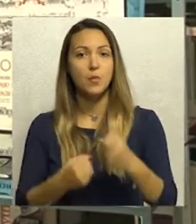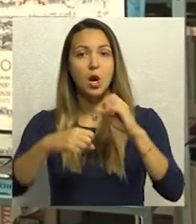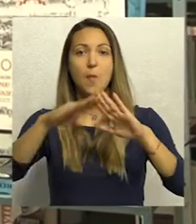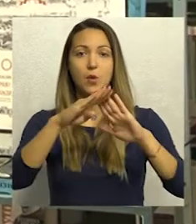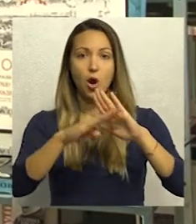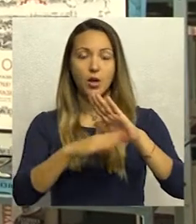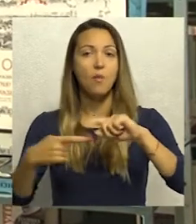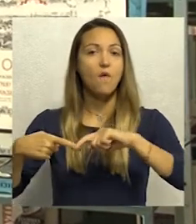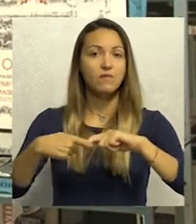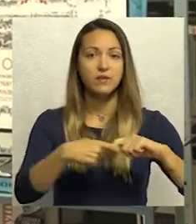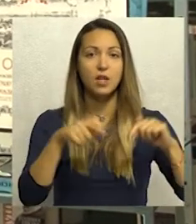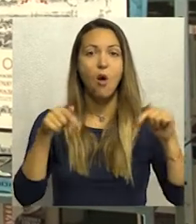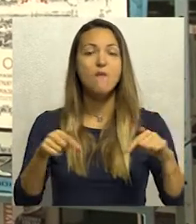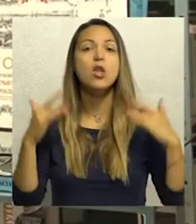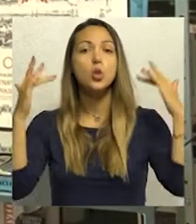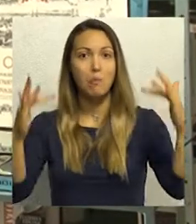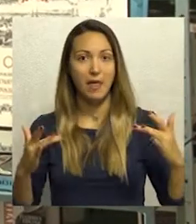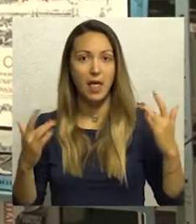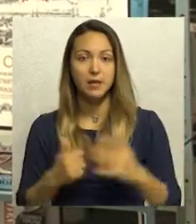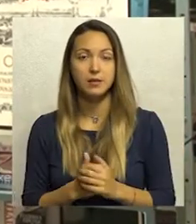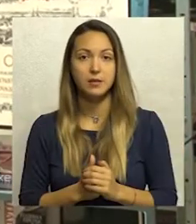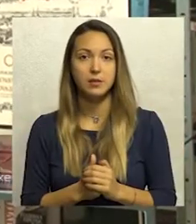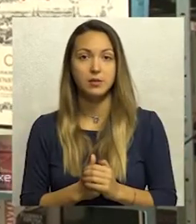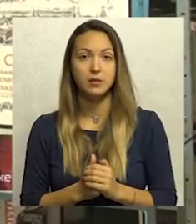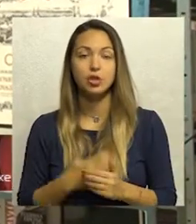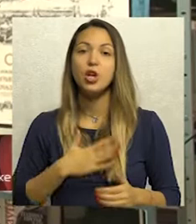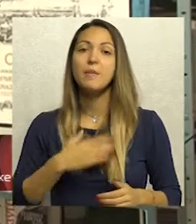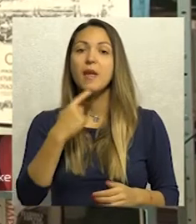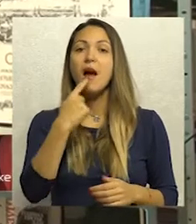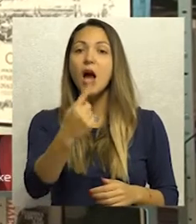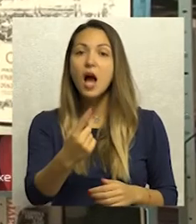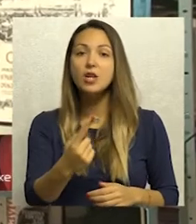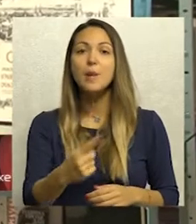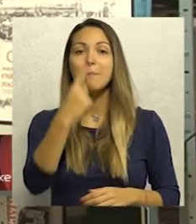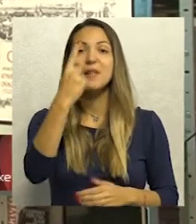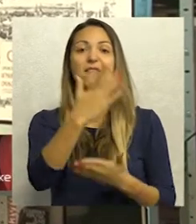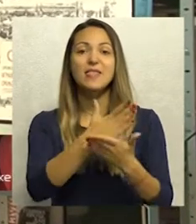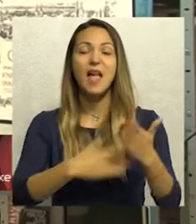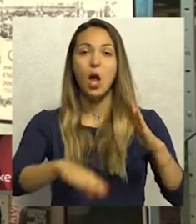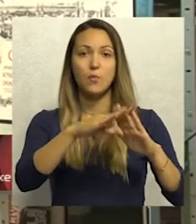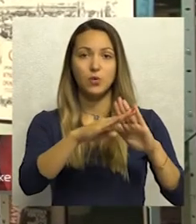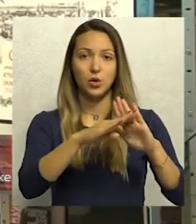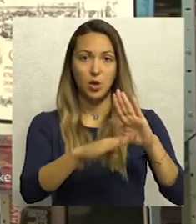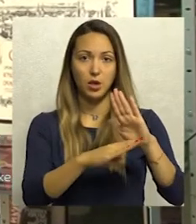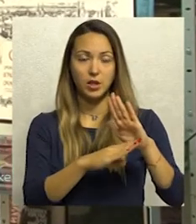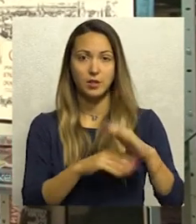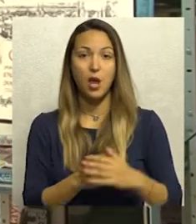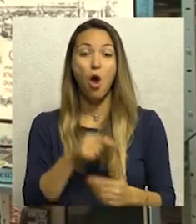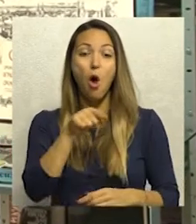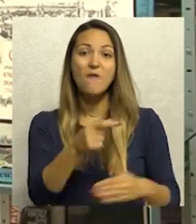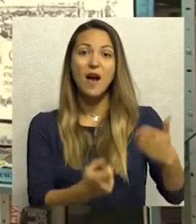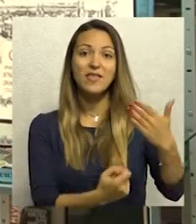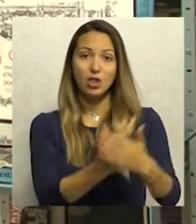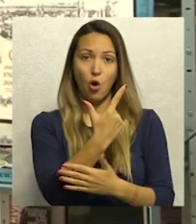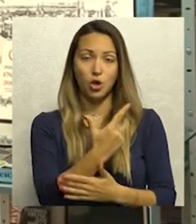za ovaj jubilej. Pre svega bih istakao prvi deo programa, pošto će čitavo ovaj događaj biti podeljen u dve